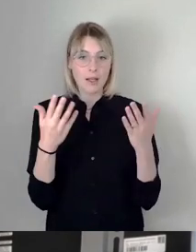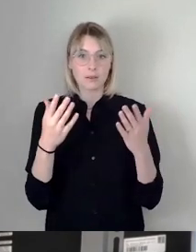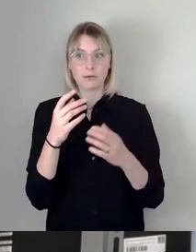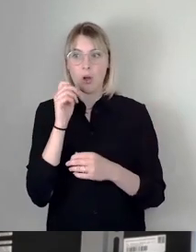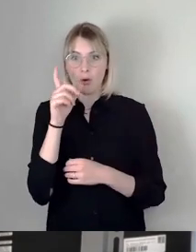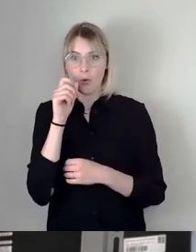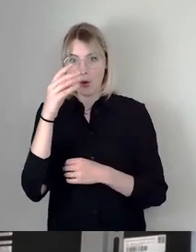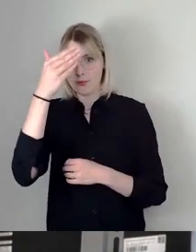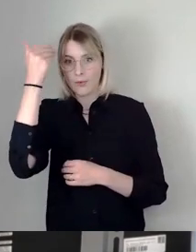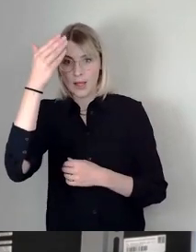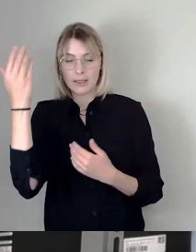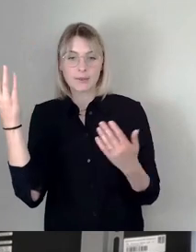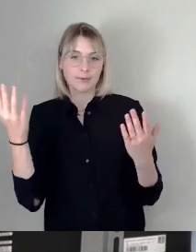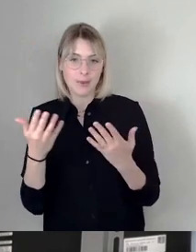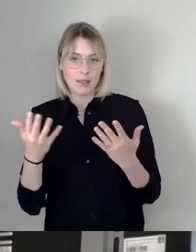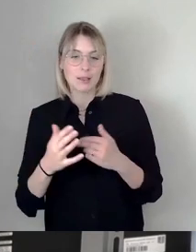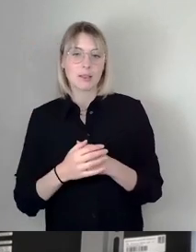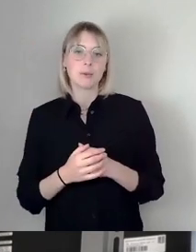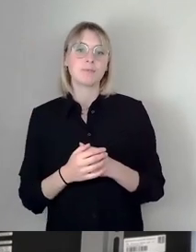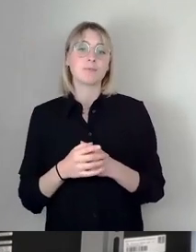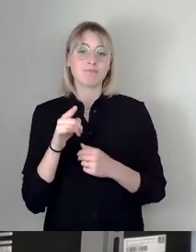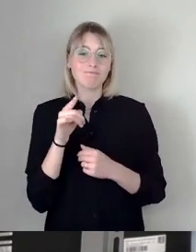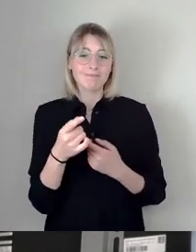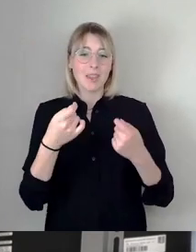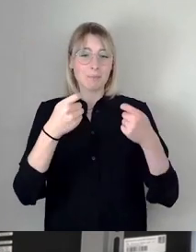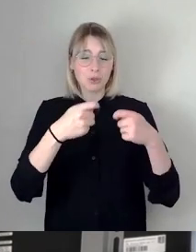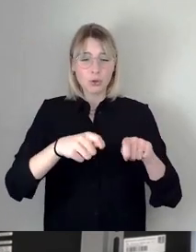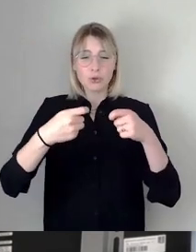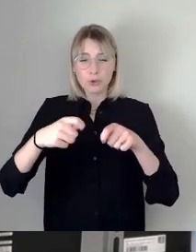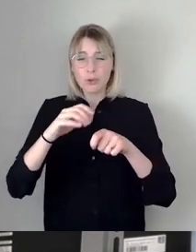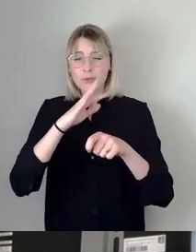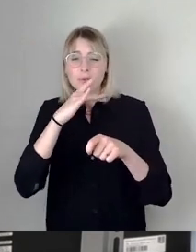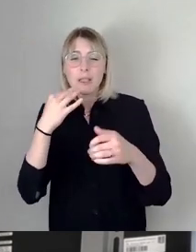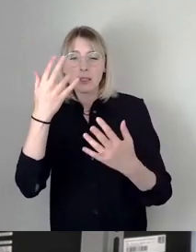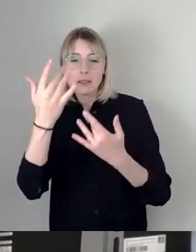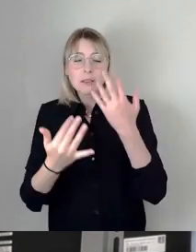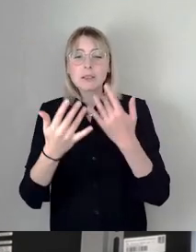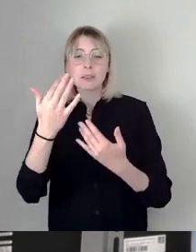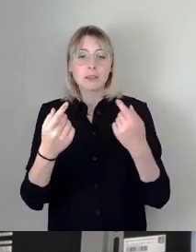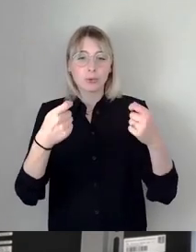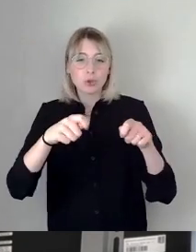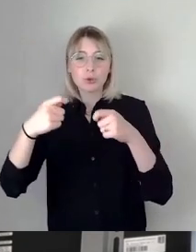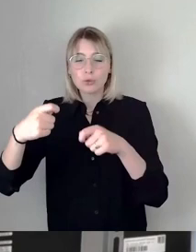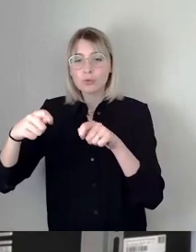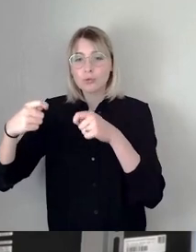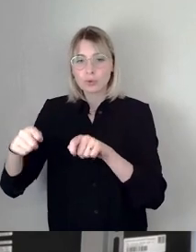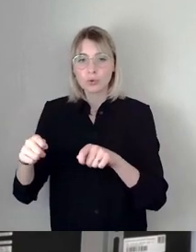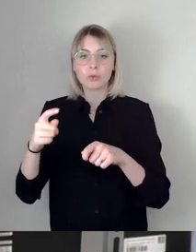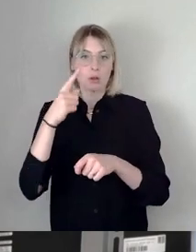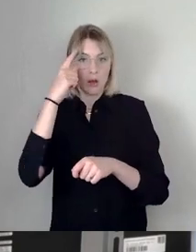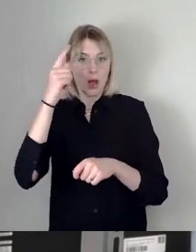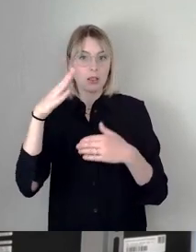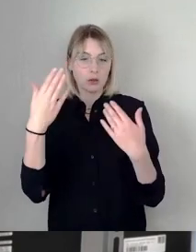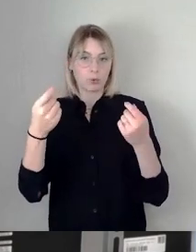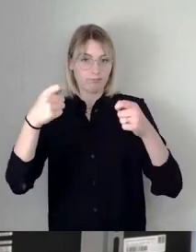Die übergroße Zahl aller Beschlüsse, die der Rat gefällt hat, sind mit großer Mehrheiten und ohne